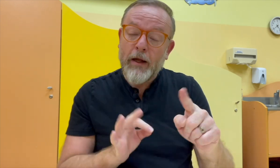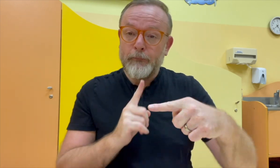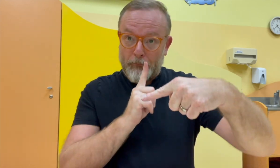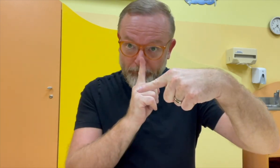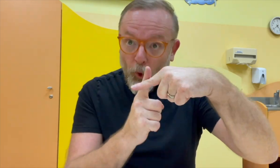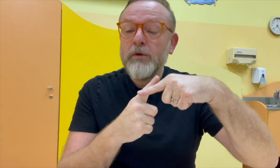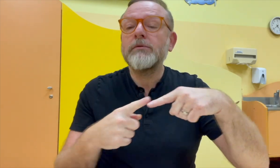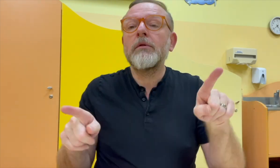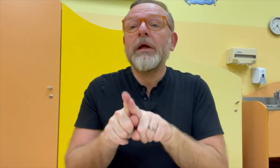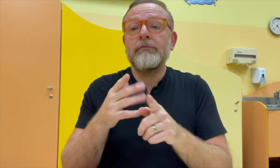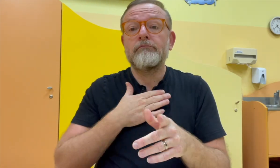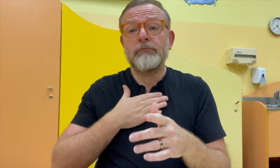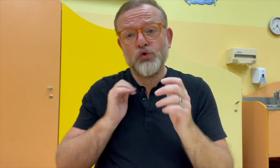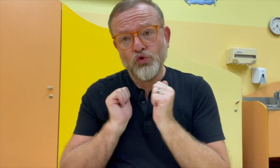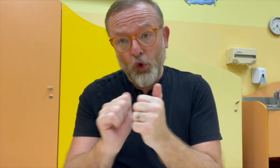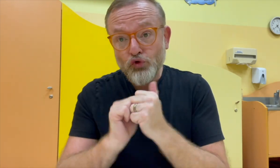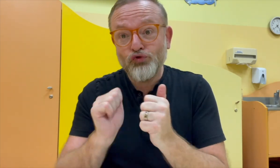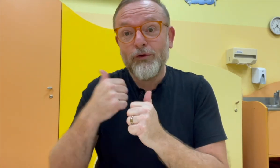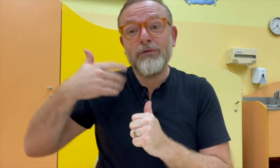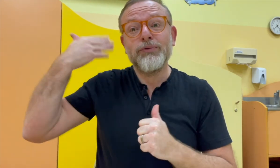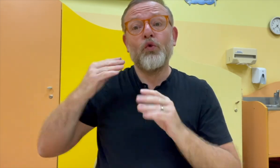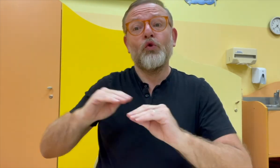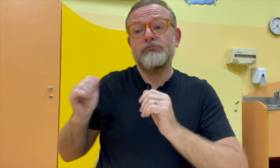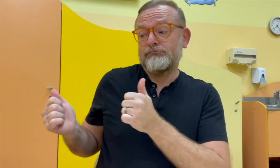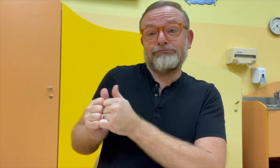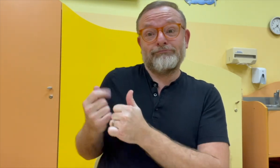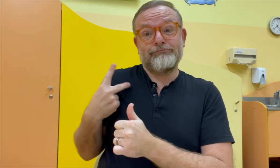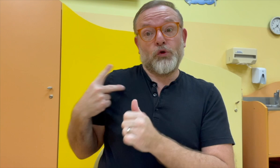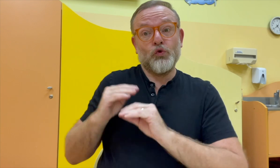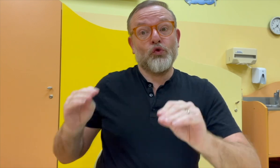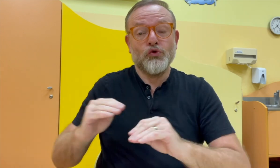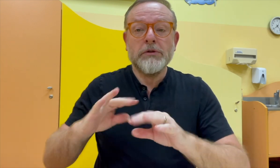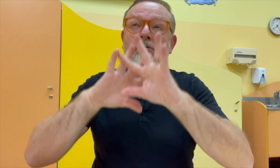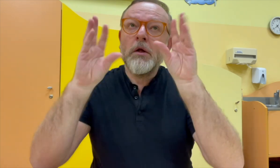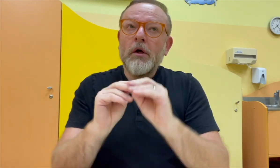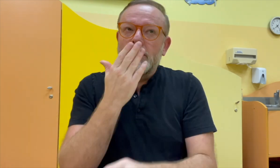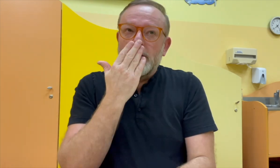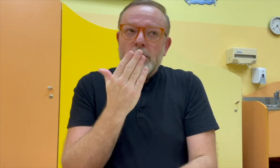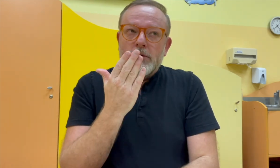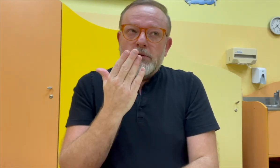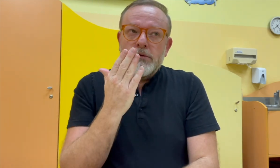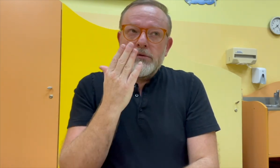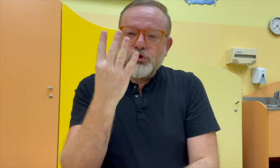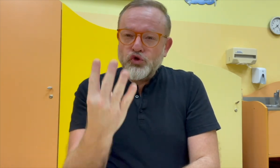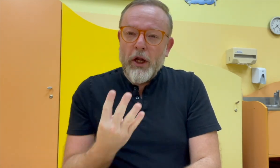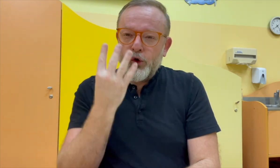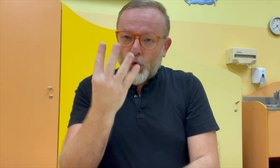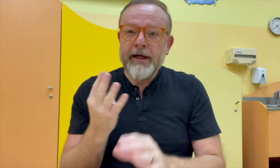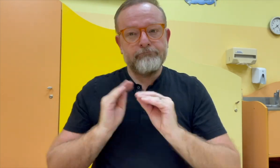jasně sdělené na webových stránkách a v metodikách. Řeknu něco ze své zkušenosti,